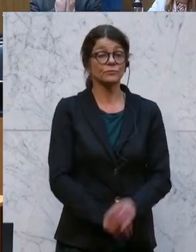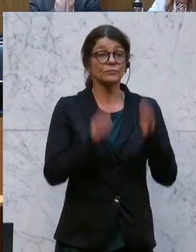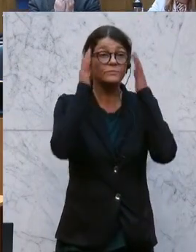möglich sein.